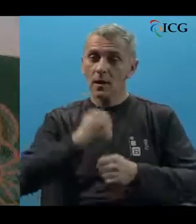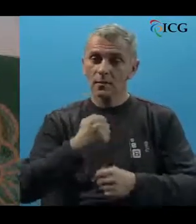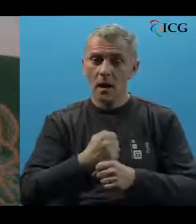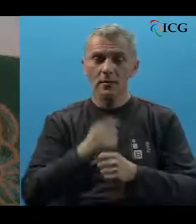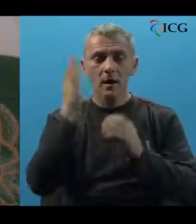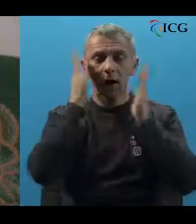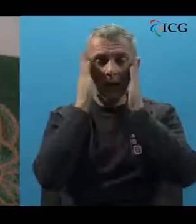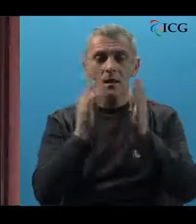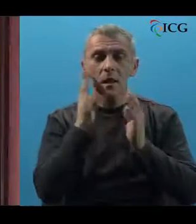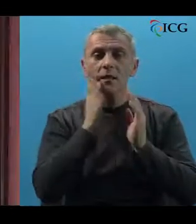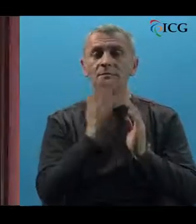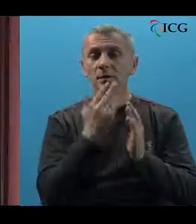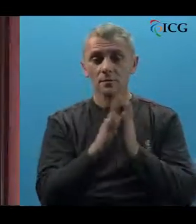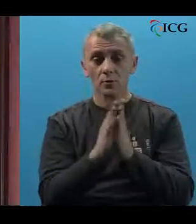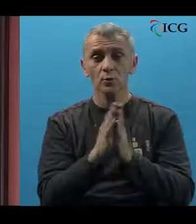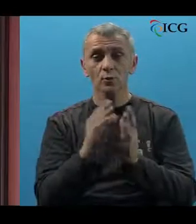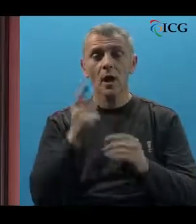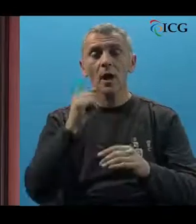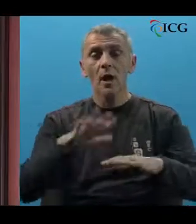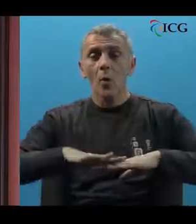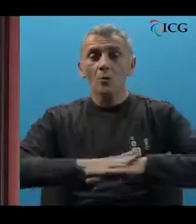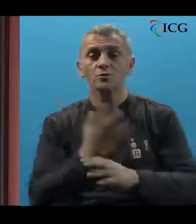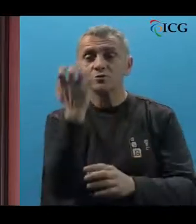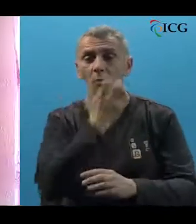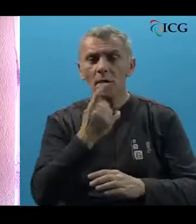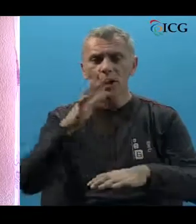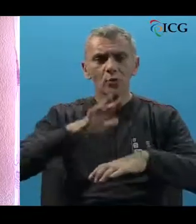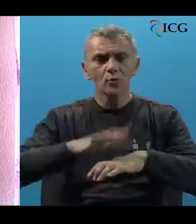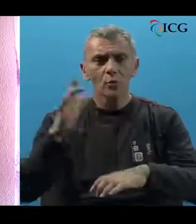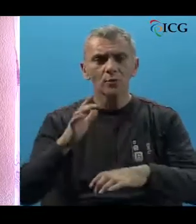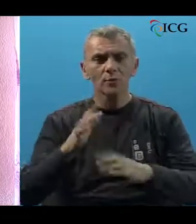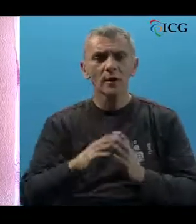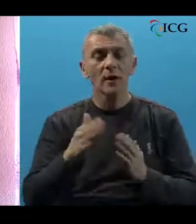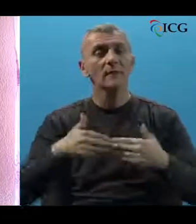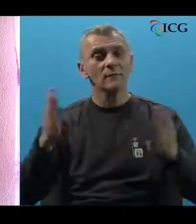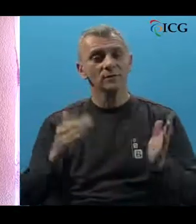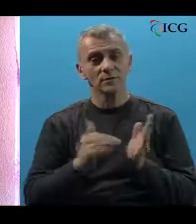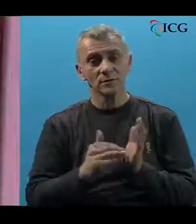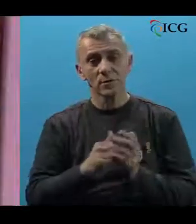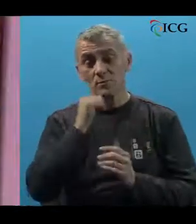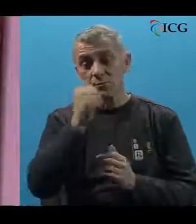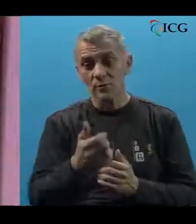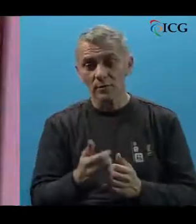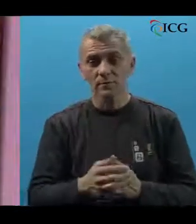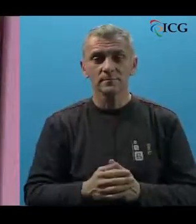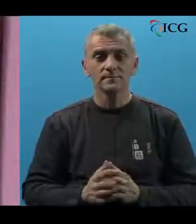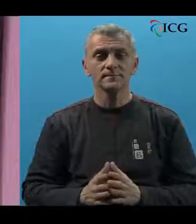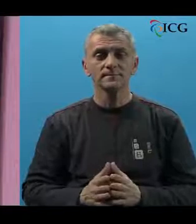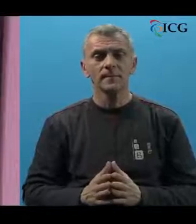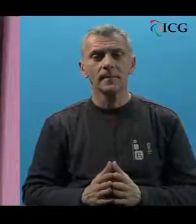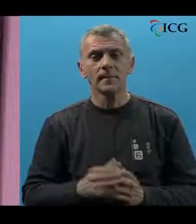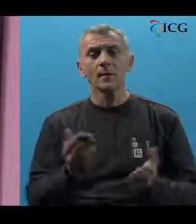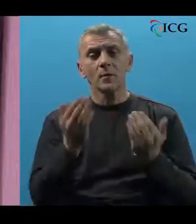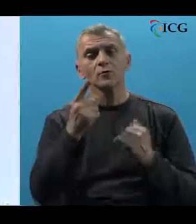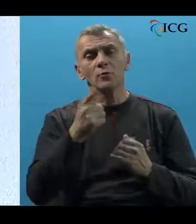doticala po licu. Boje raspoznaje dodirom i po toploti, kako kaže, a željela bi više izlagati i putovati. Čak i u Saharu otići.